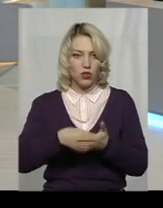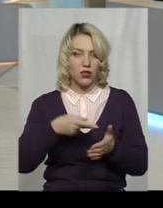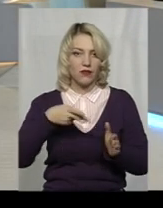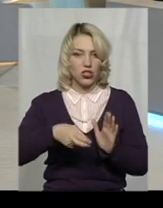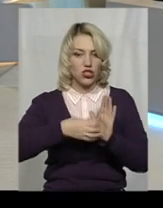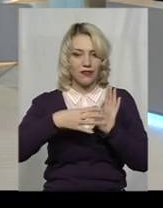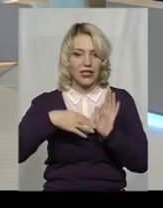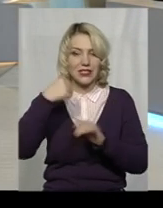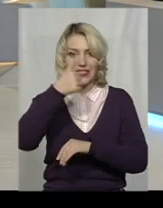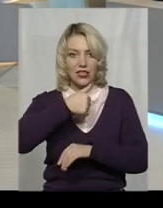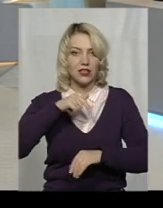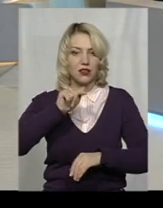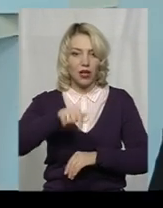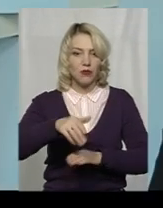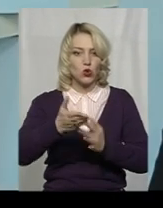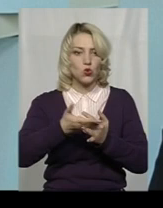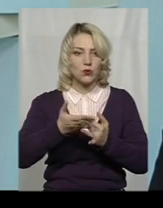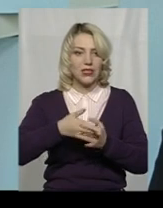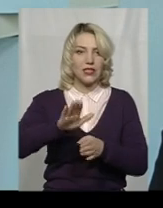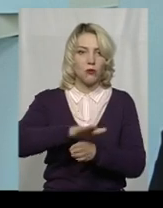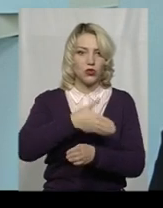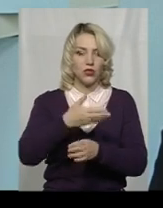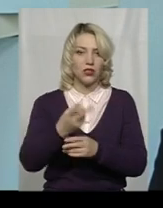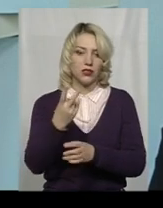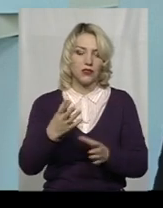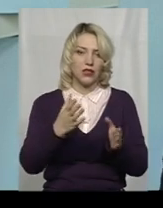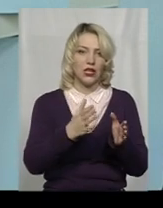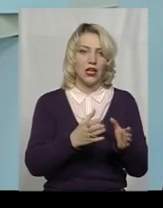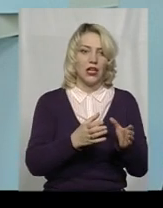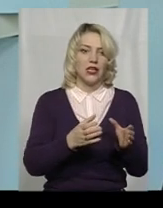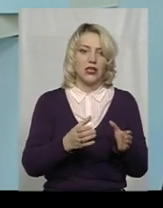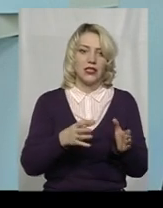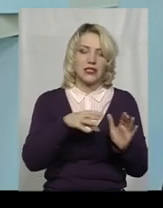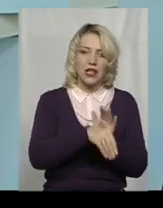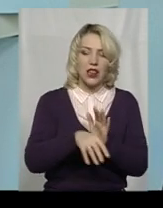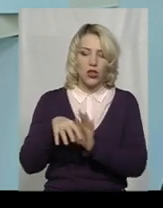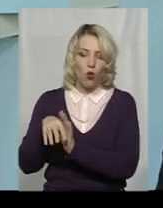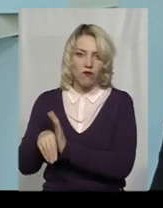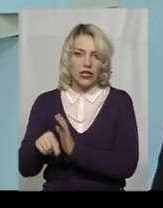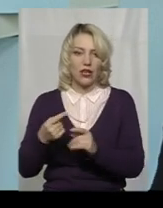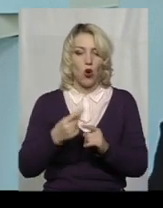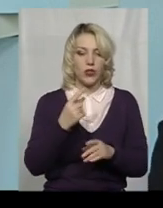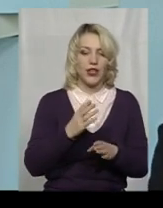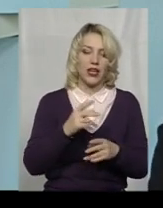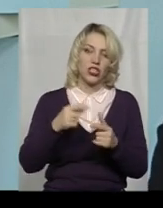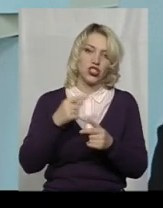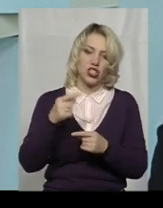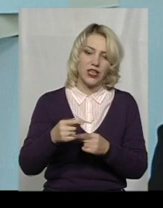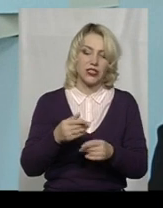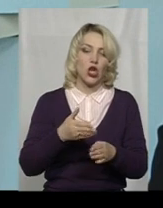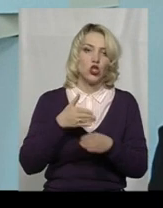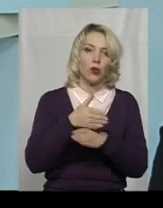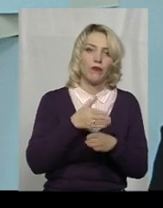2019 рік там субсидії розділили на дві складових. Одна складова йде через субвенції на місцеві